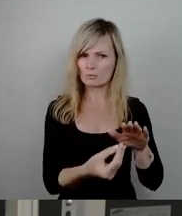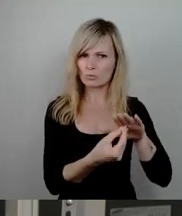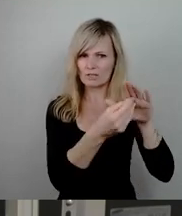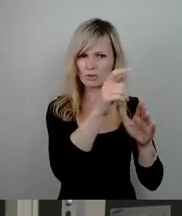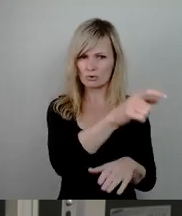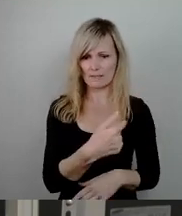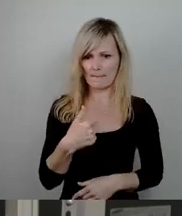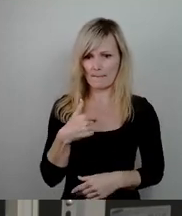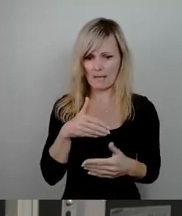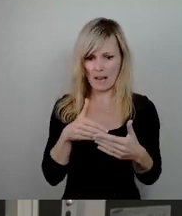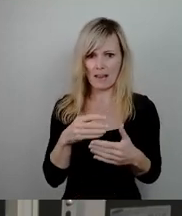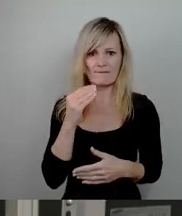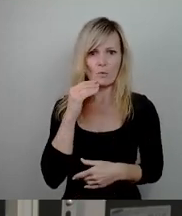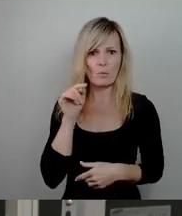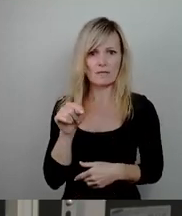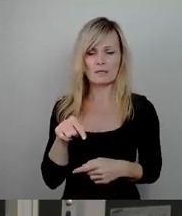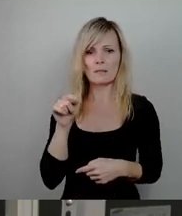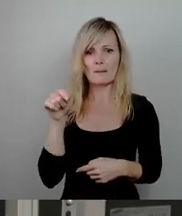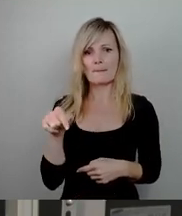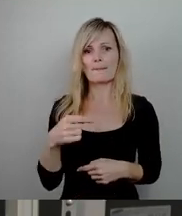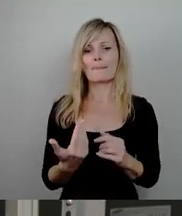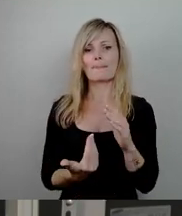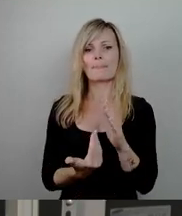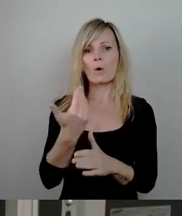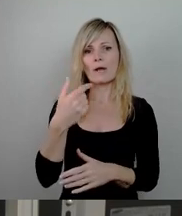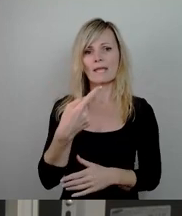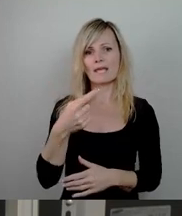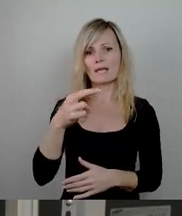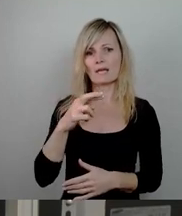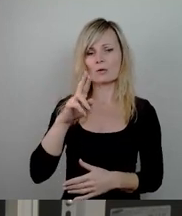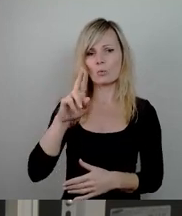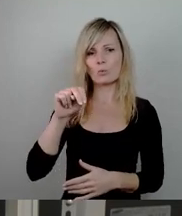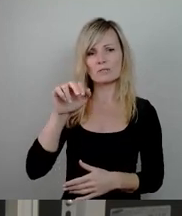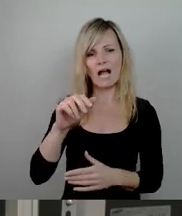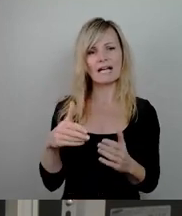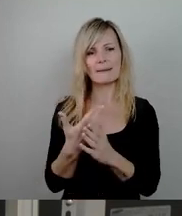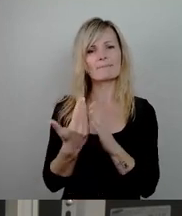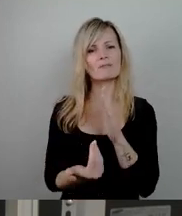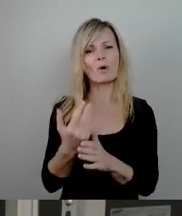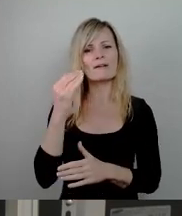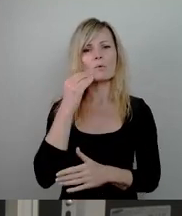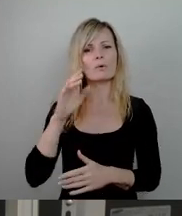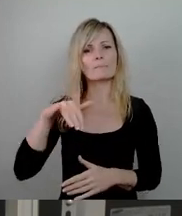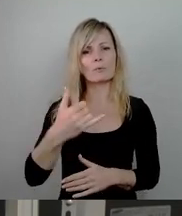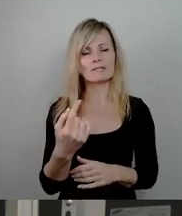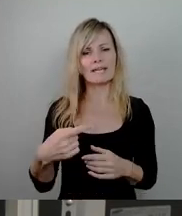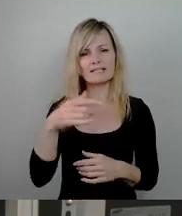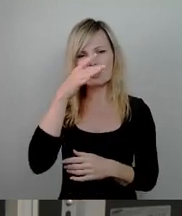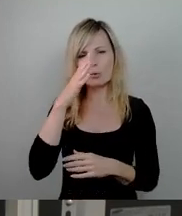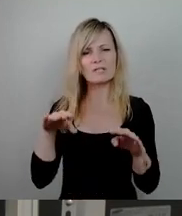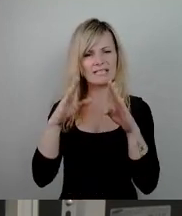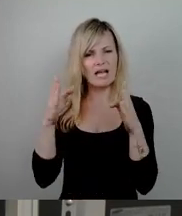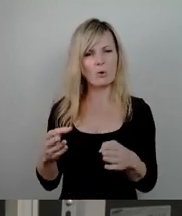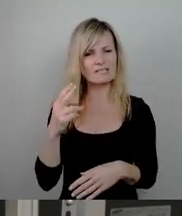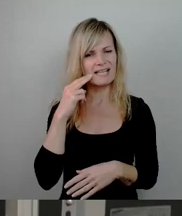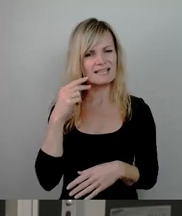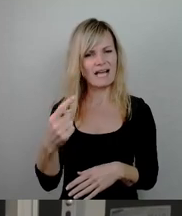wo ich wohne, in Neugruna ist es so, da gibt es so ein neues Wohnprojekt, was jetzt fast fertig ist. Grünes Haus heißt das, glaube ich, hat aber nichts mit den